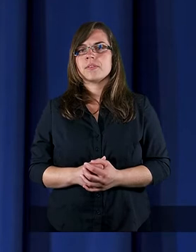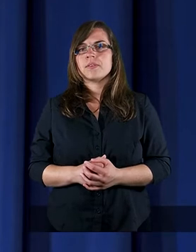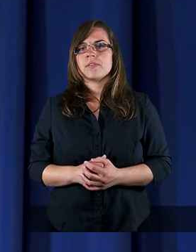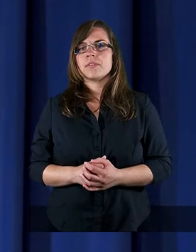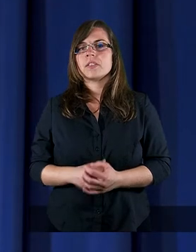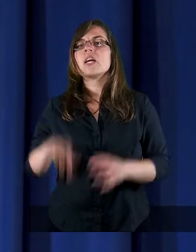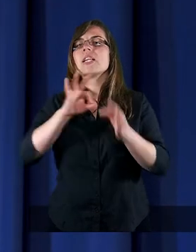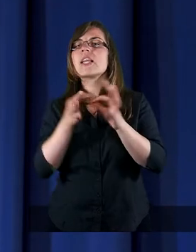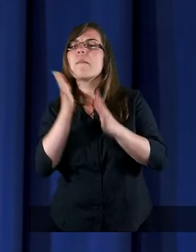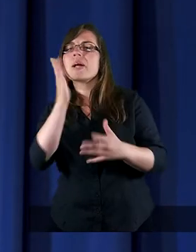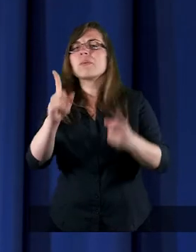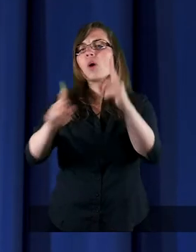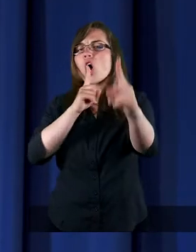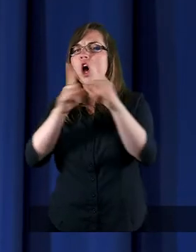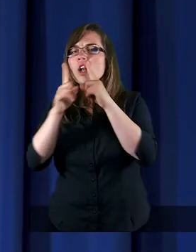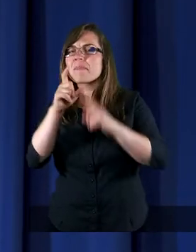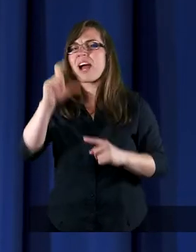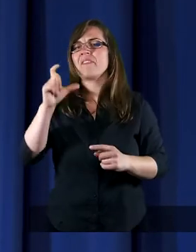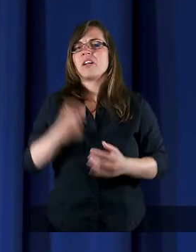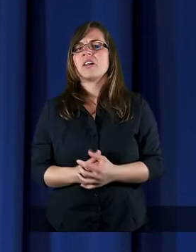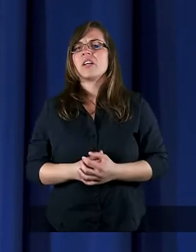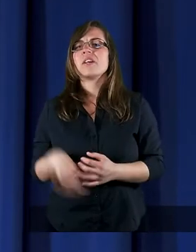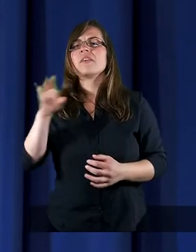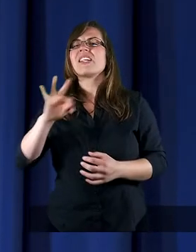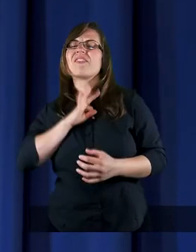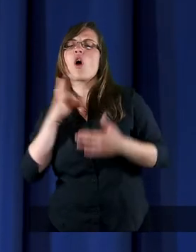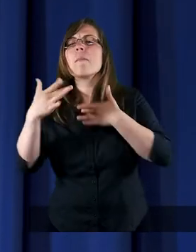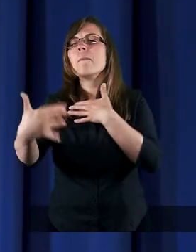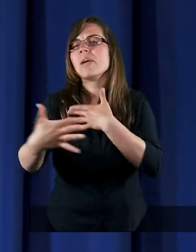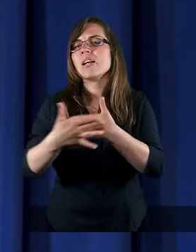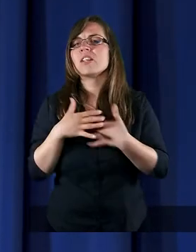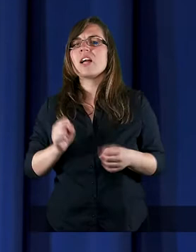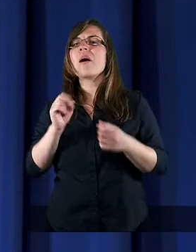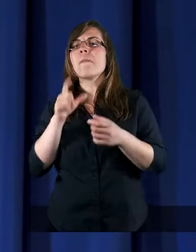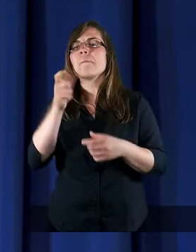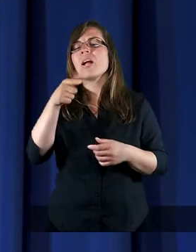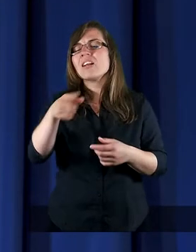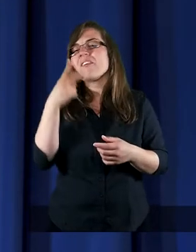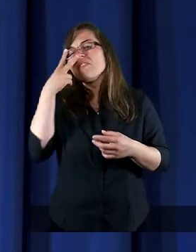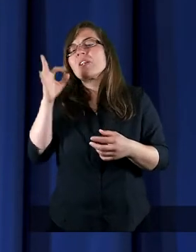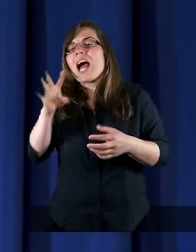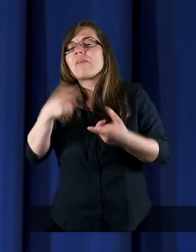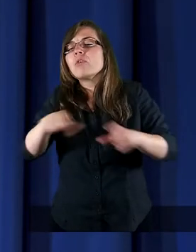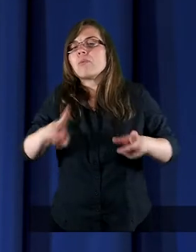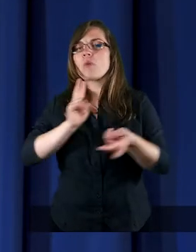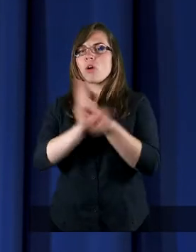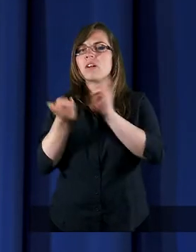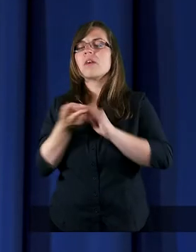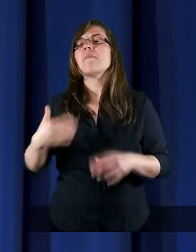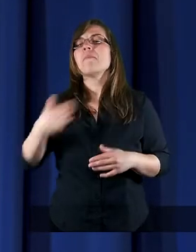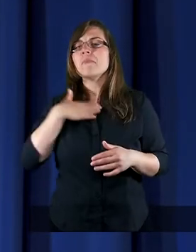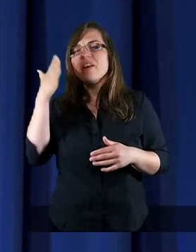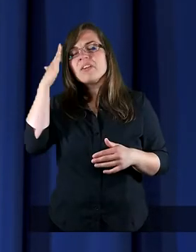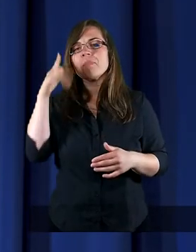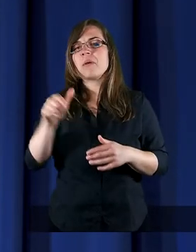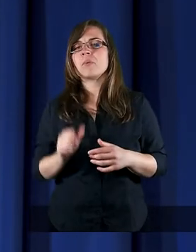Gdy będziemy rozmawiać ze swoim bliźnim podczas takiego spotkania, nie mówmy